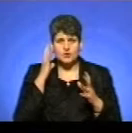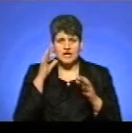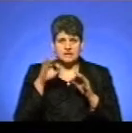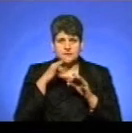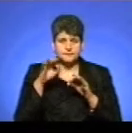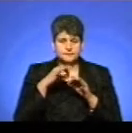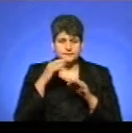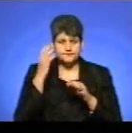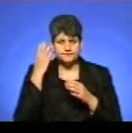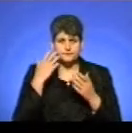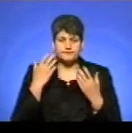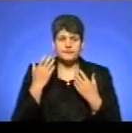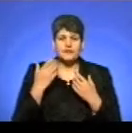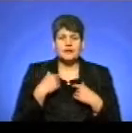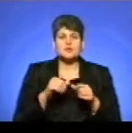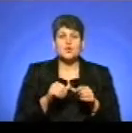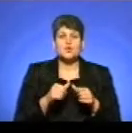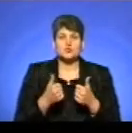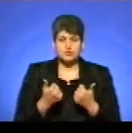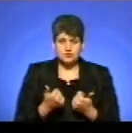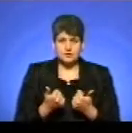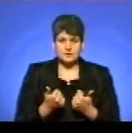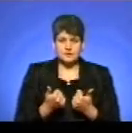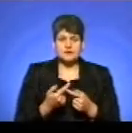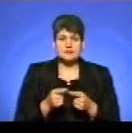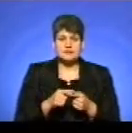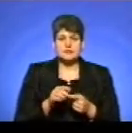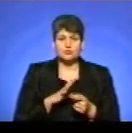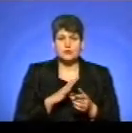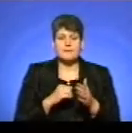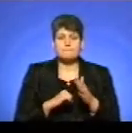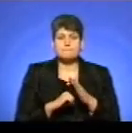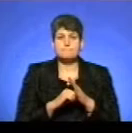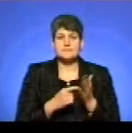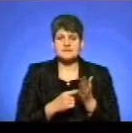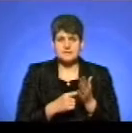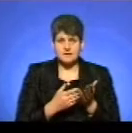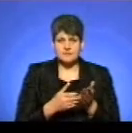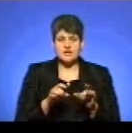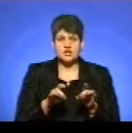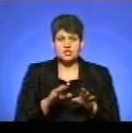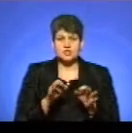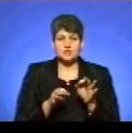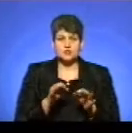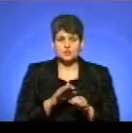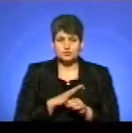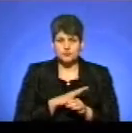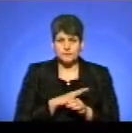перешита. Нас розлучили, це, значить, була в нас підстава така тверда. Пішня суда був